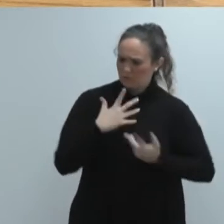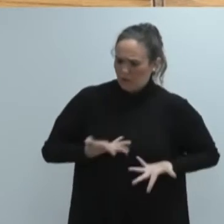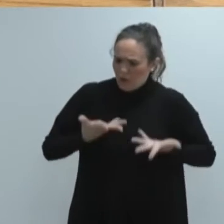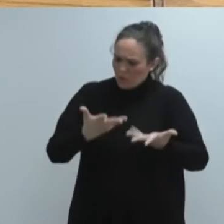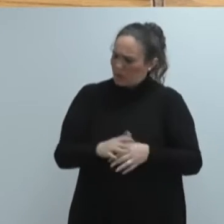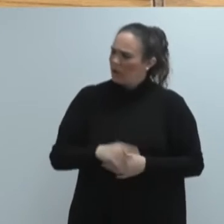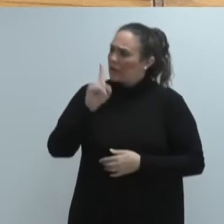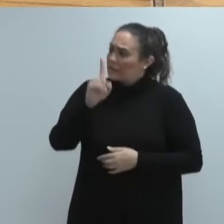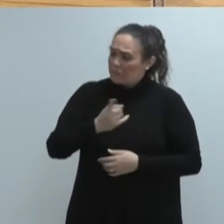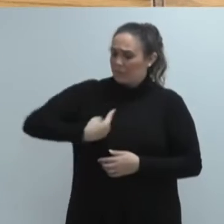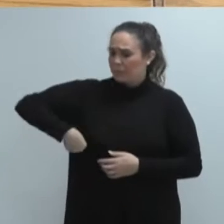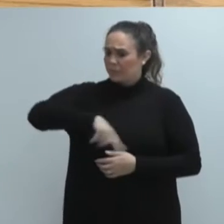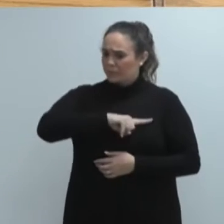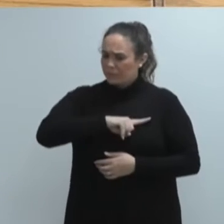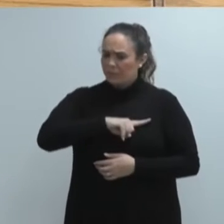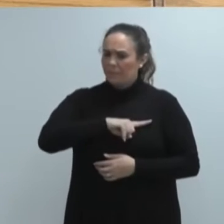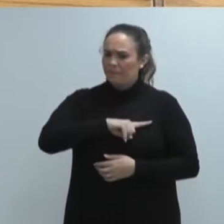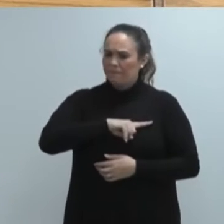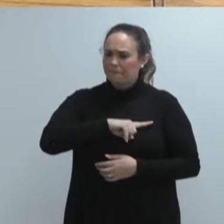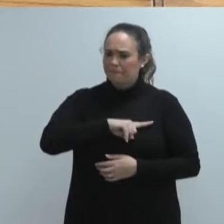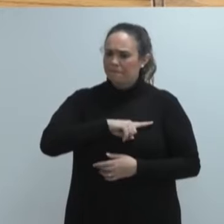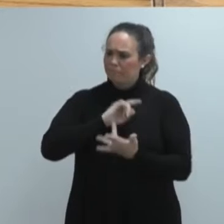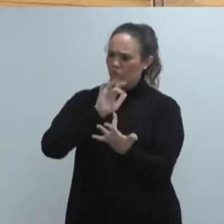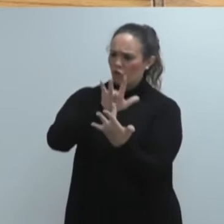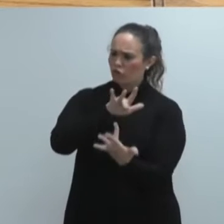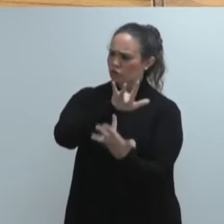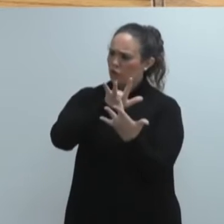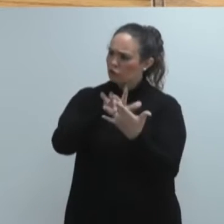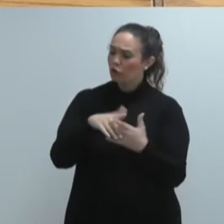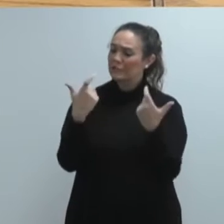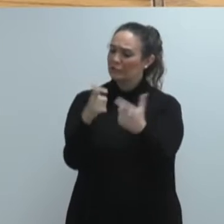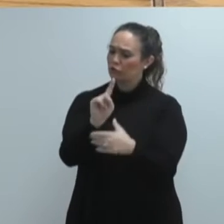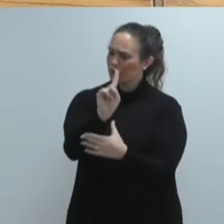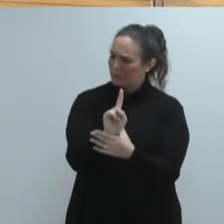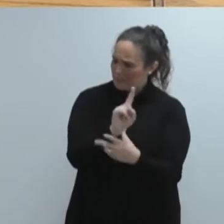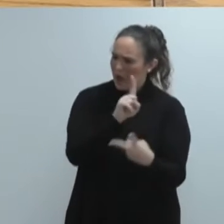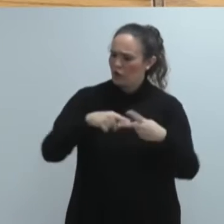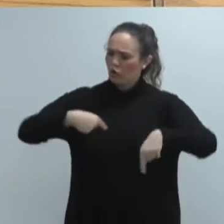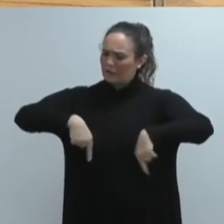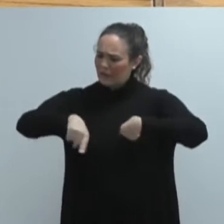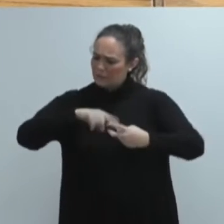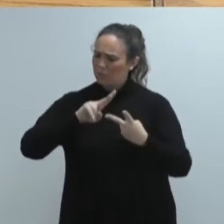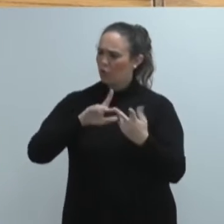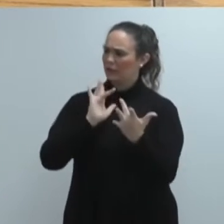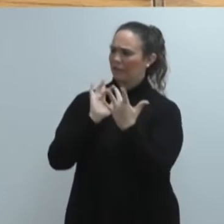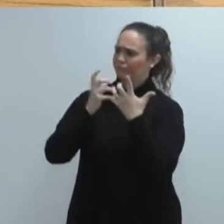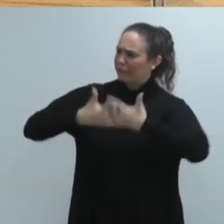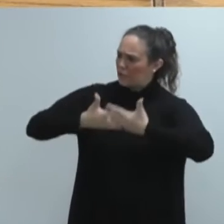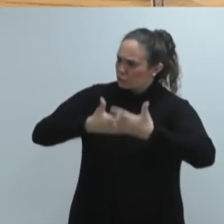sektorekin, lehen sektorea, garraioa, industria, gizarte enpresak, edo kooperatibak,